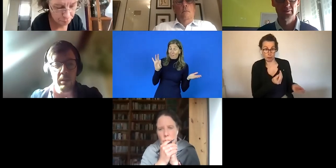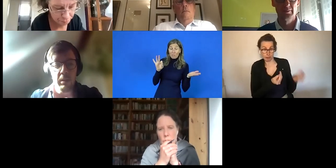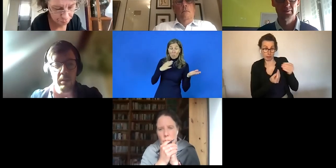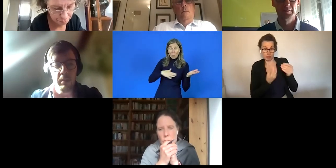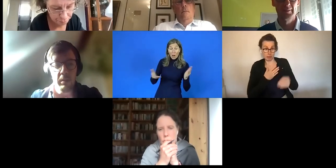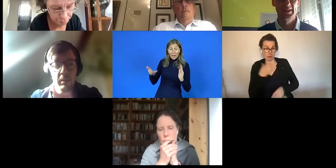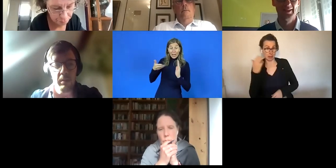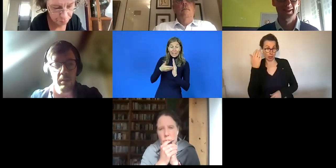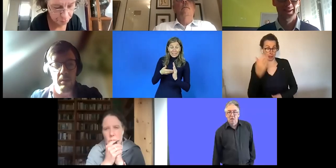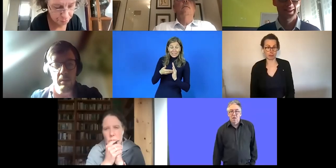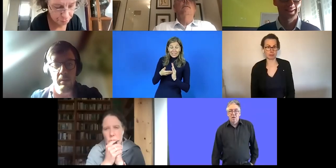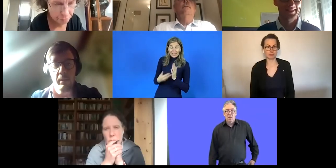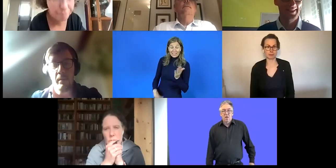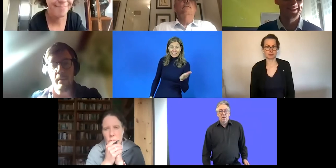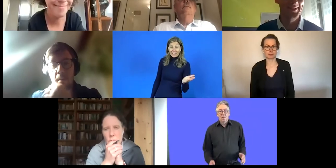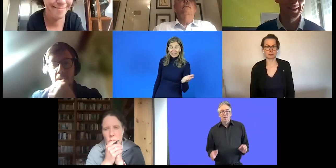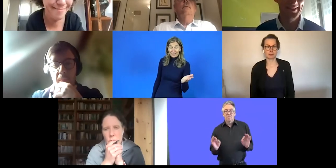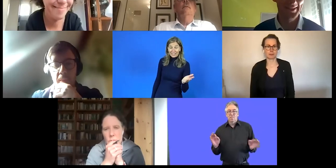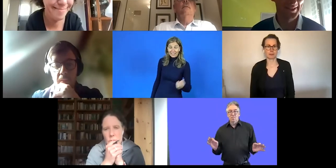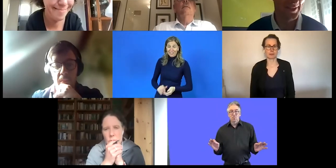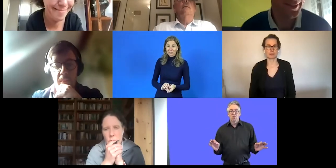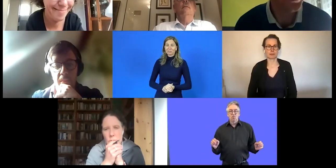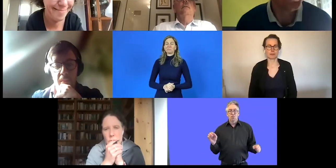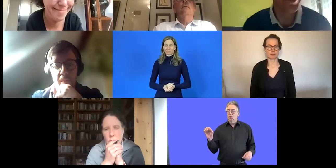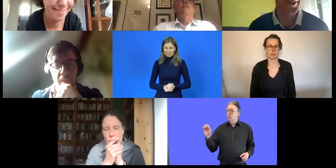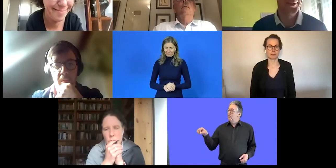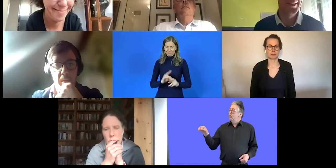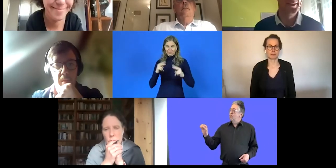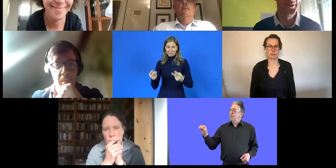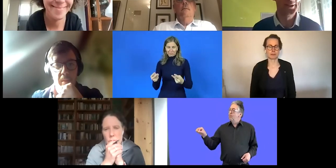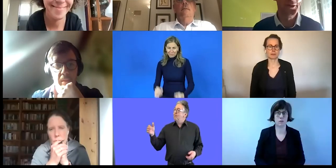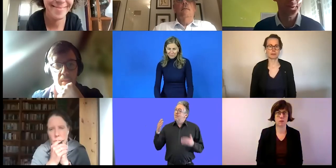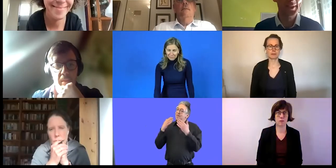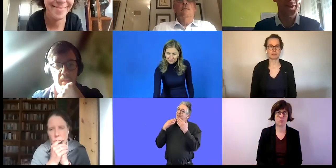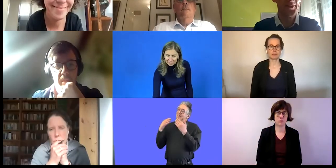Theorie weggehen und Stefan die Möglichkeit geben, vielleicht aus der Praxis noch zu berichten.